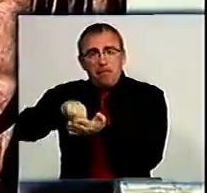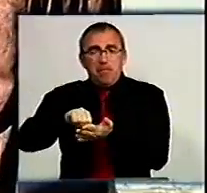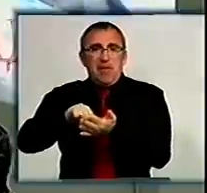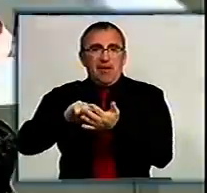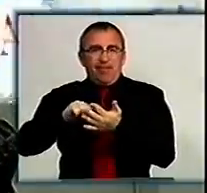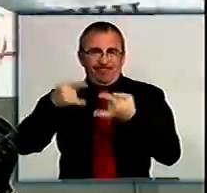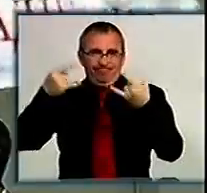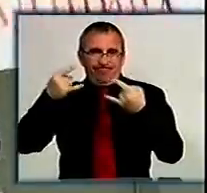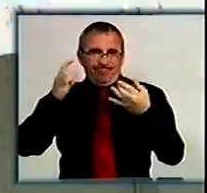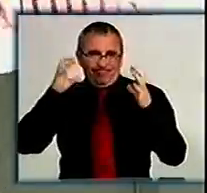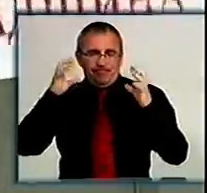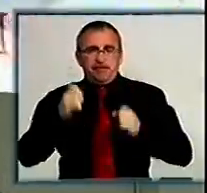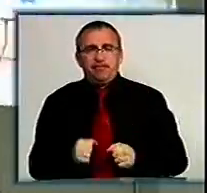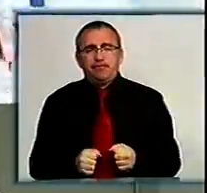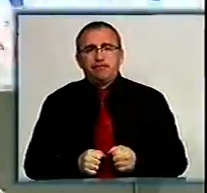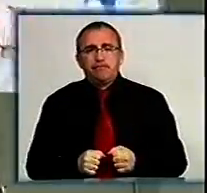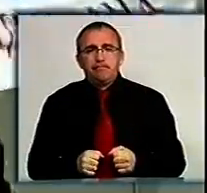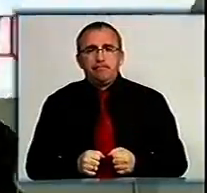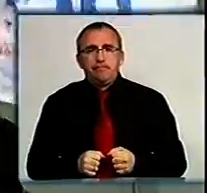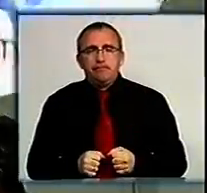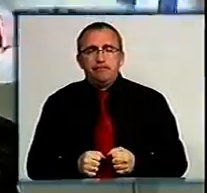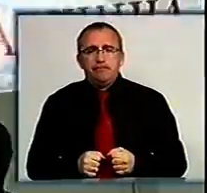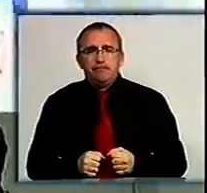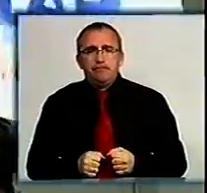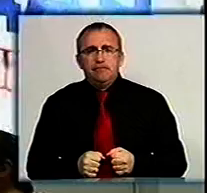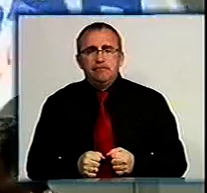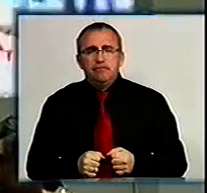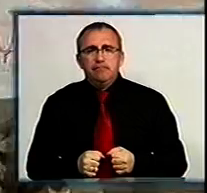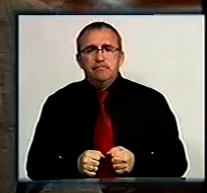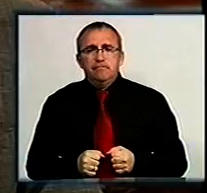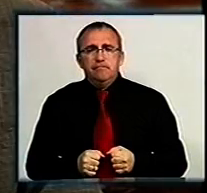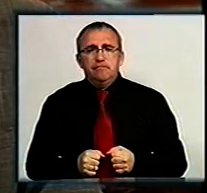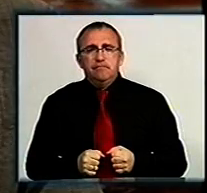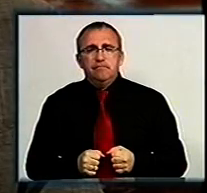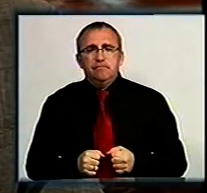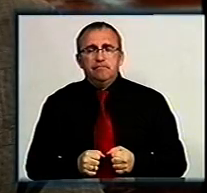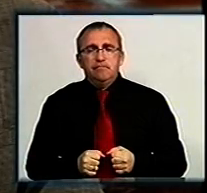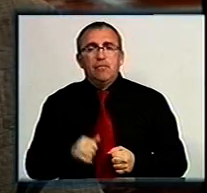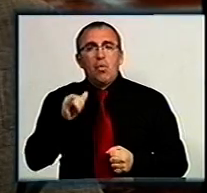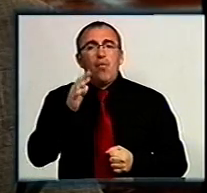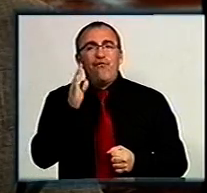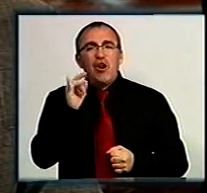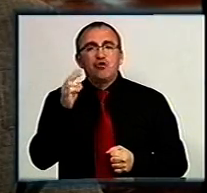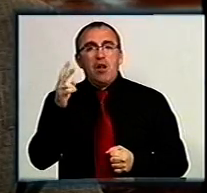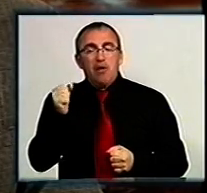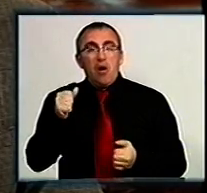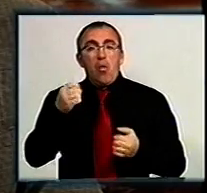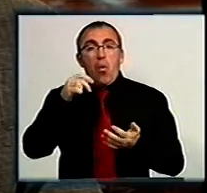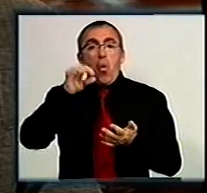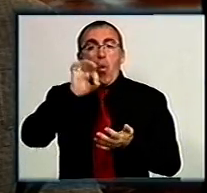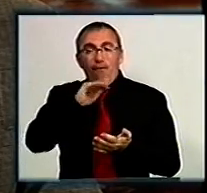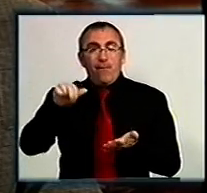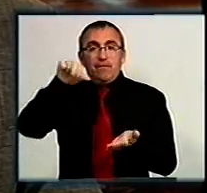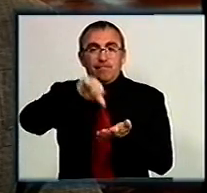ЗМІ. Сергій Михайлін, Дарина Романська, Сергій Баранюк. День за днем. У Вільшанці офіційно представили